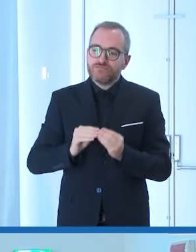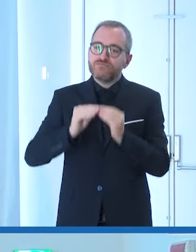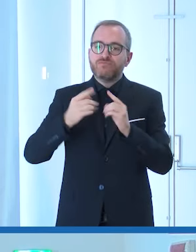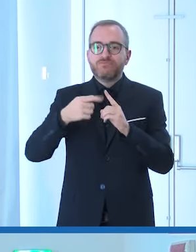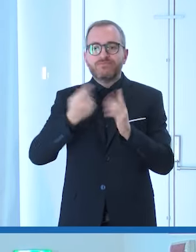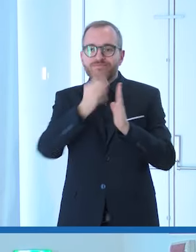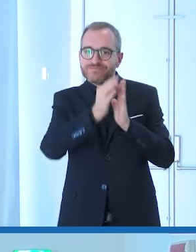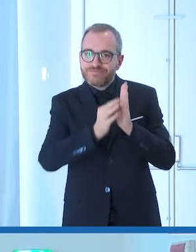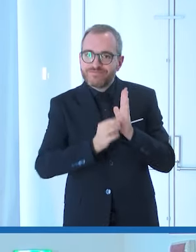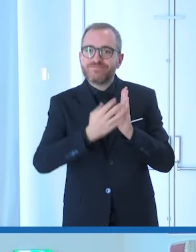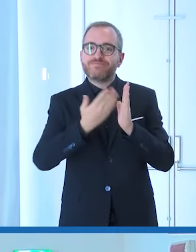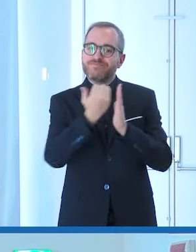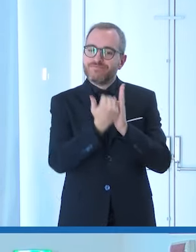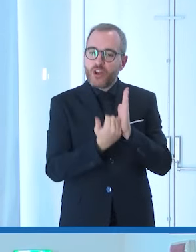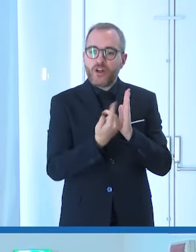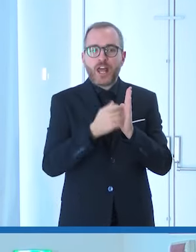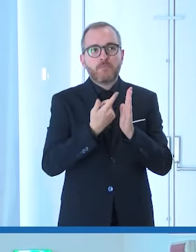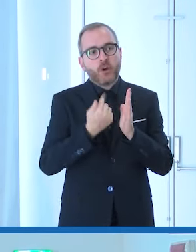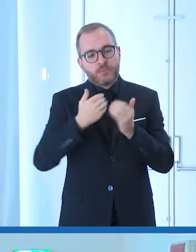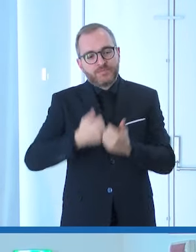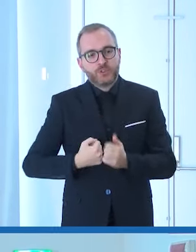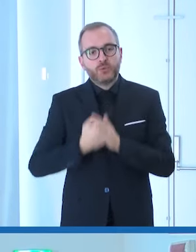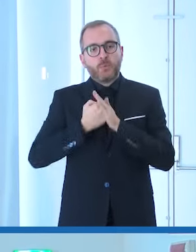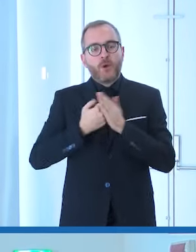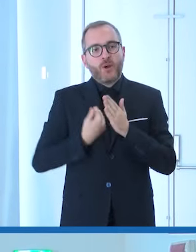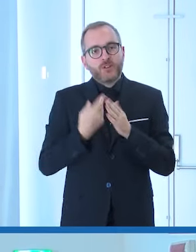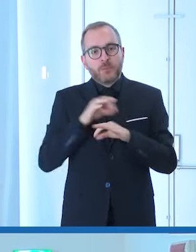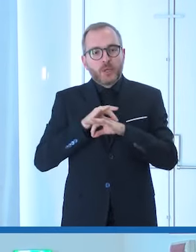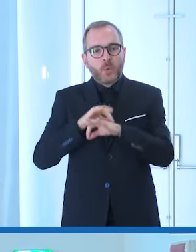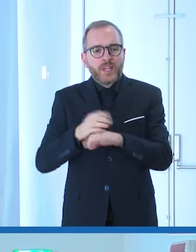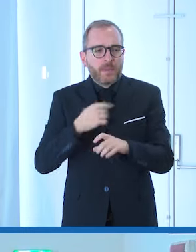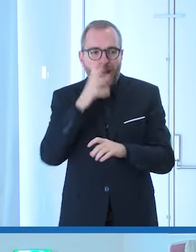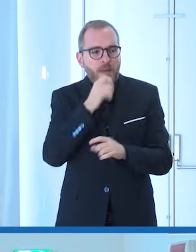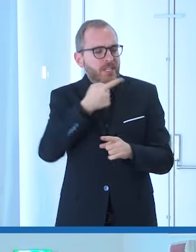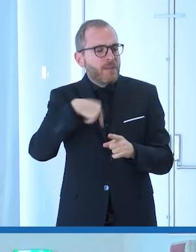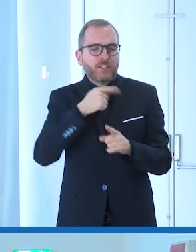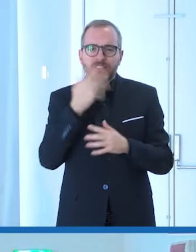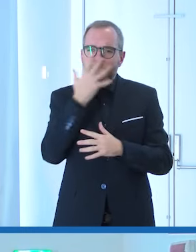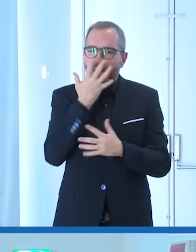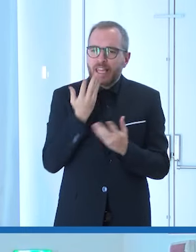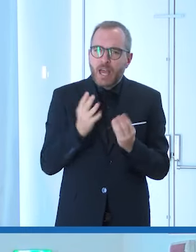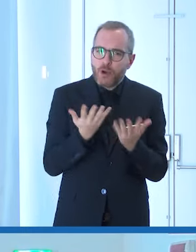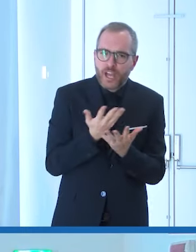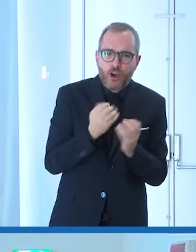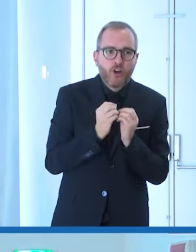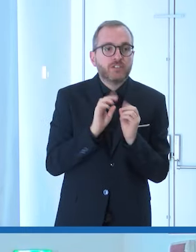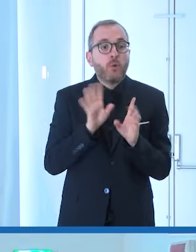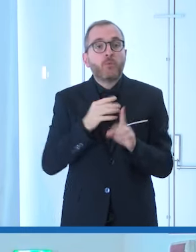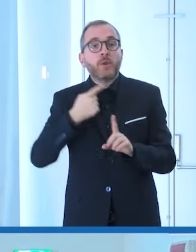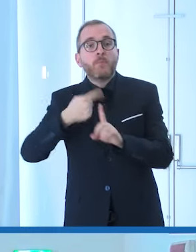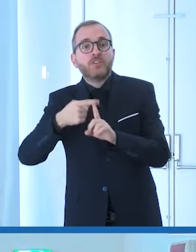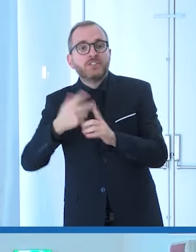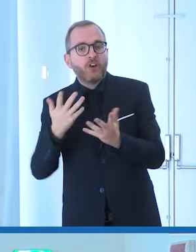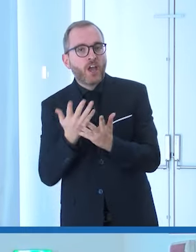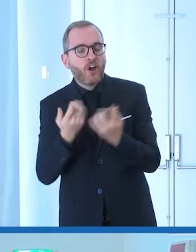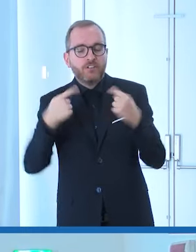spiegare dove anche sbagliamo e dove invece facciamo bene. So che